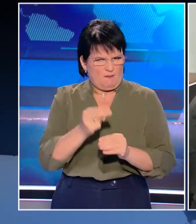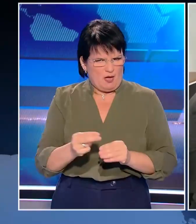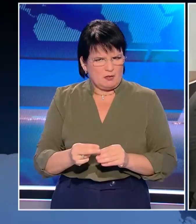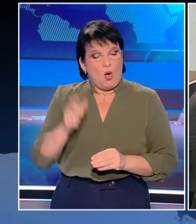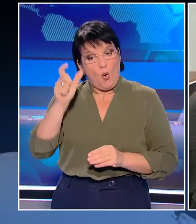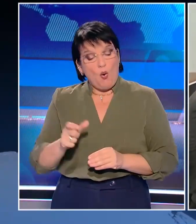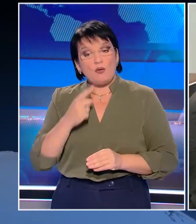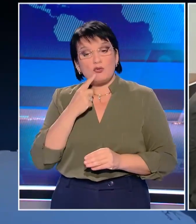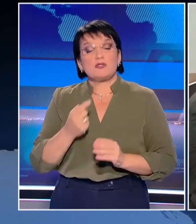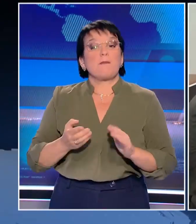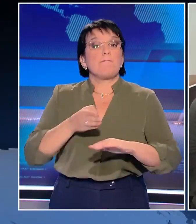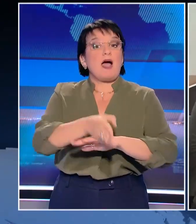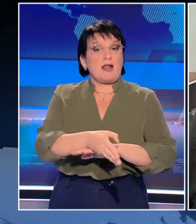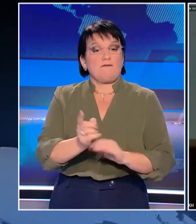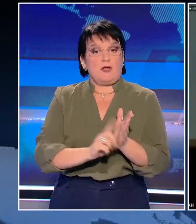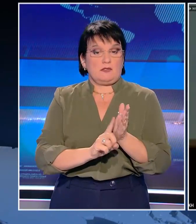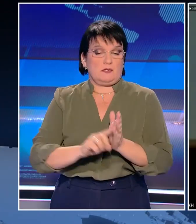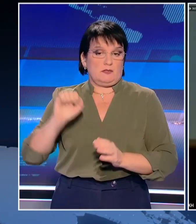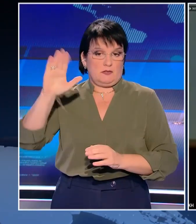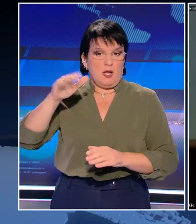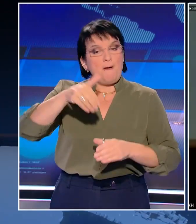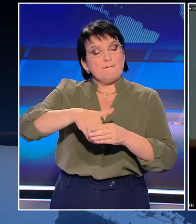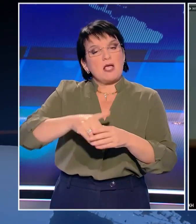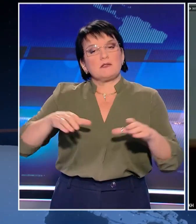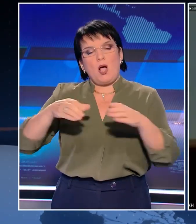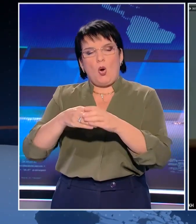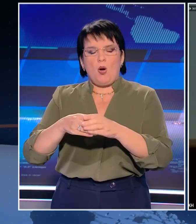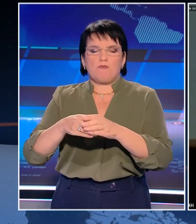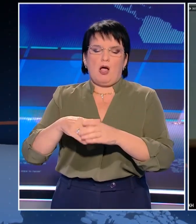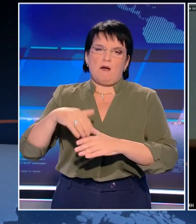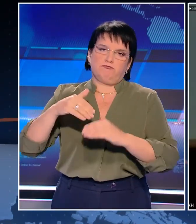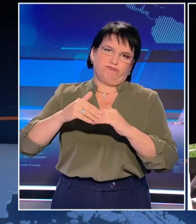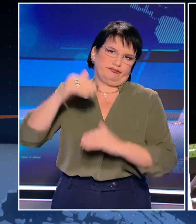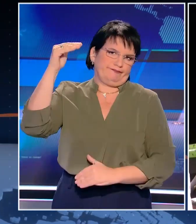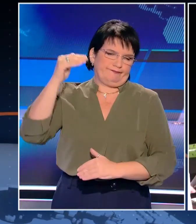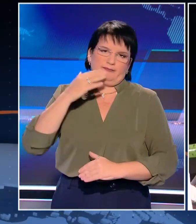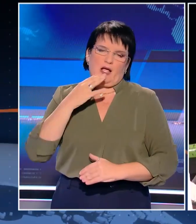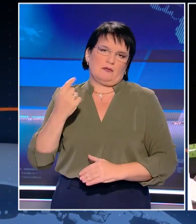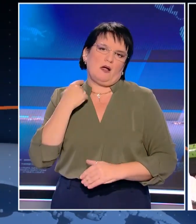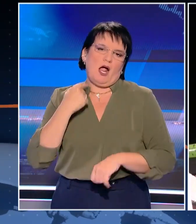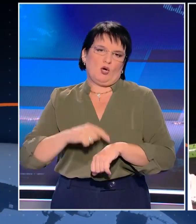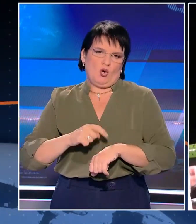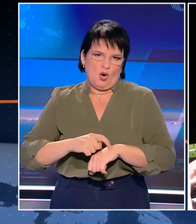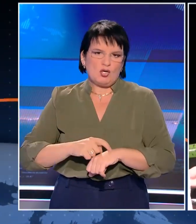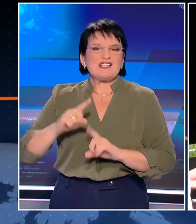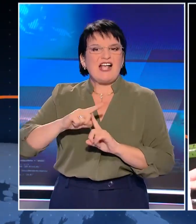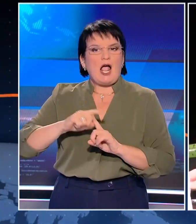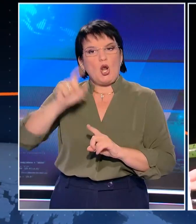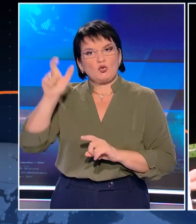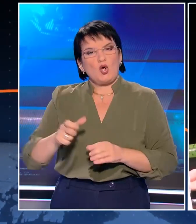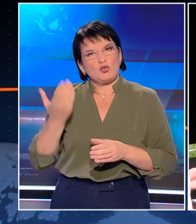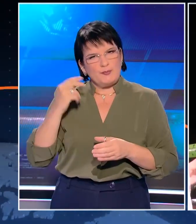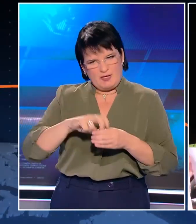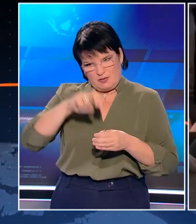ρίχνει βάρος σε θεσμικές παρεμβάσεις στο εξωτερικό στο εσωτερικό του κόμματος φαίνεται πως έχει έρθει η ώρα μηδέν. Μετά τον ευκλήτη Τσακαλότο που άνοιξε την πόρτα